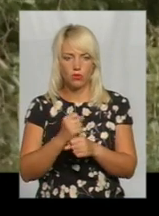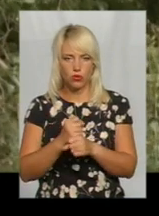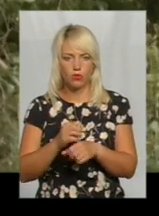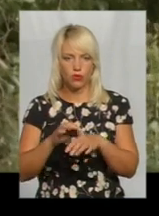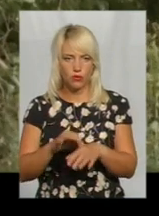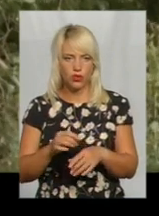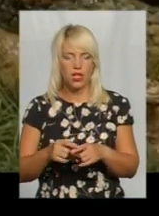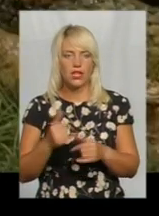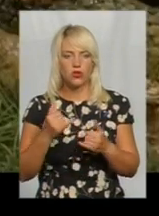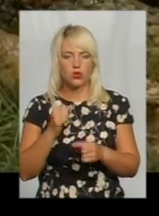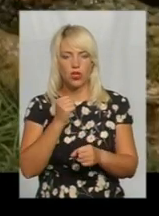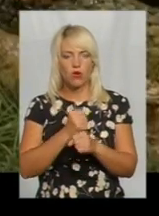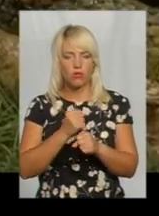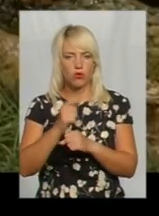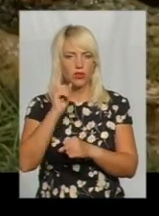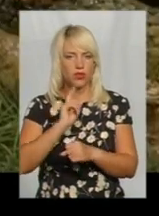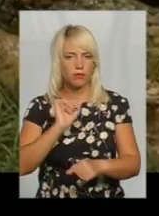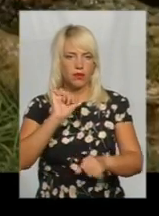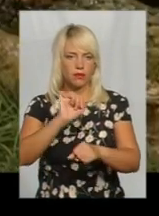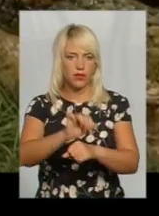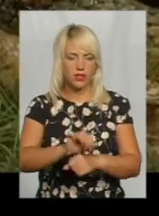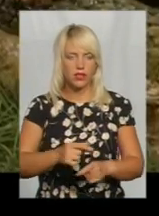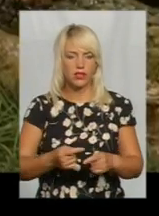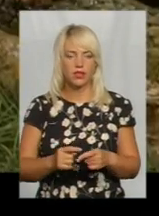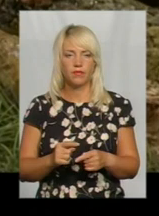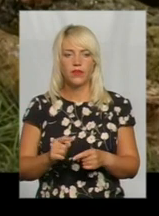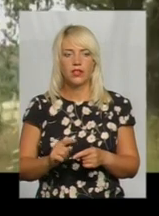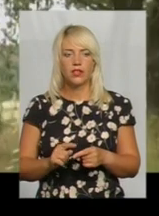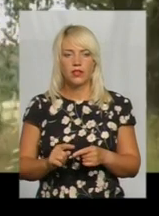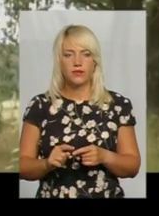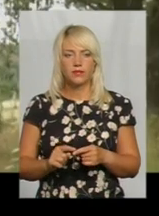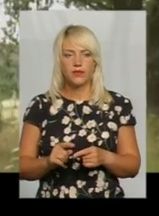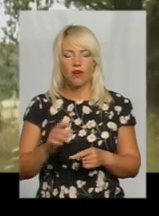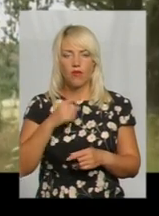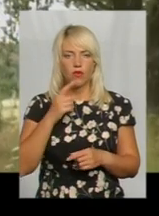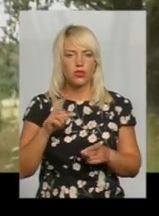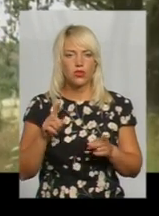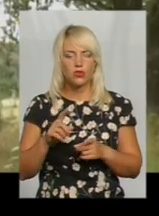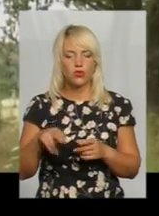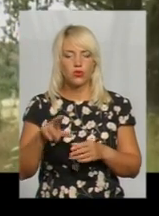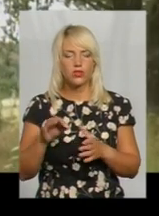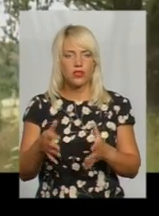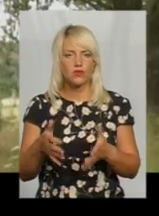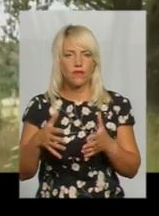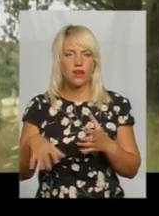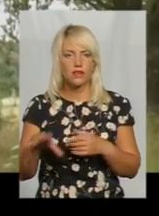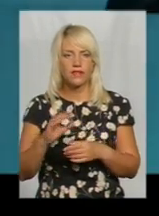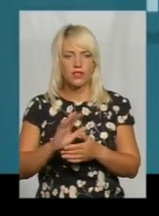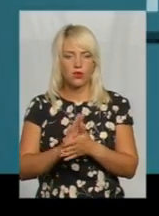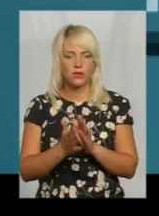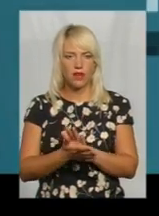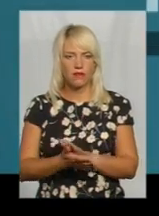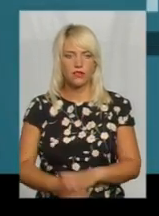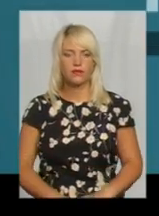це нам повідомив директор державного підприємства «Служба місцевих автодоріг» Сергій Матус. Каже, до з'ясування всіх обставин цієї ситуації.